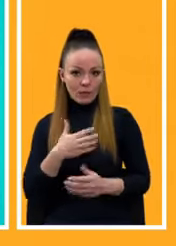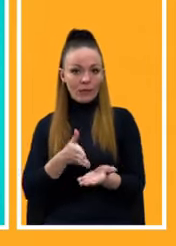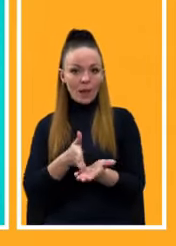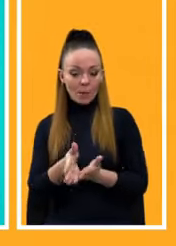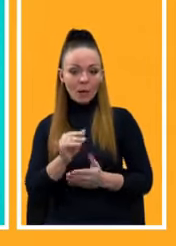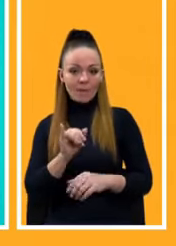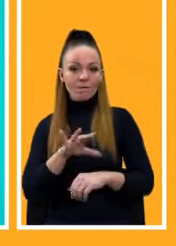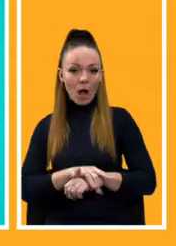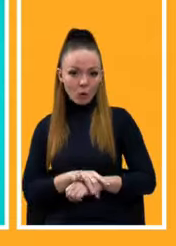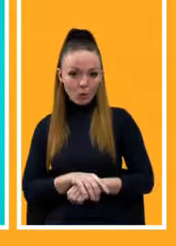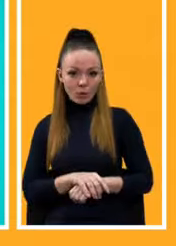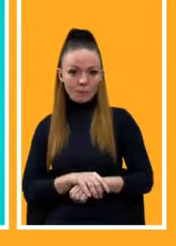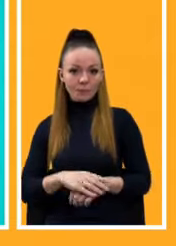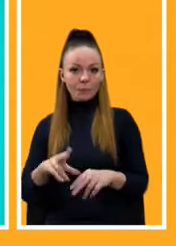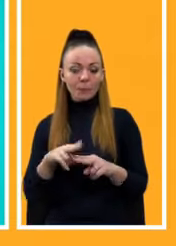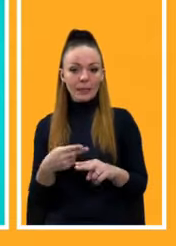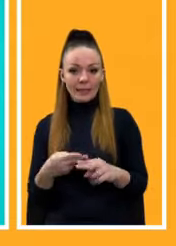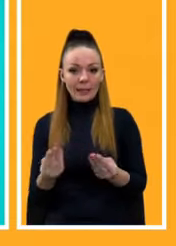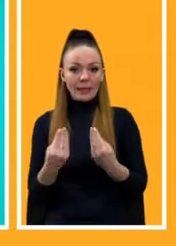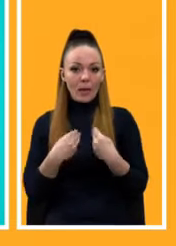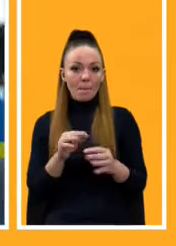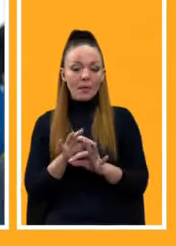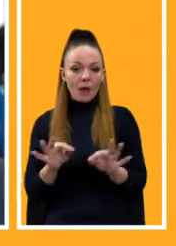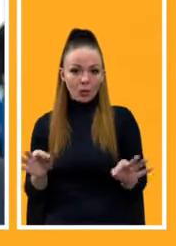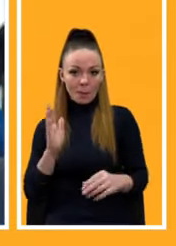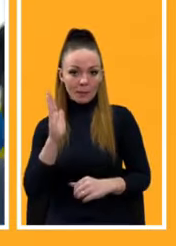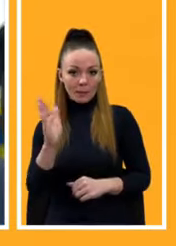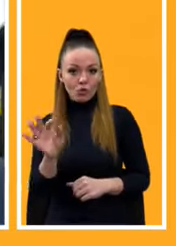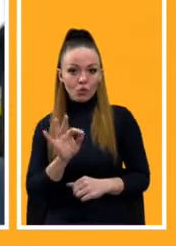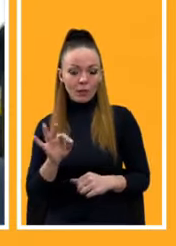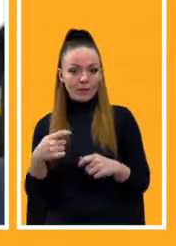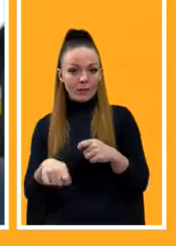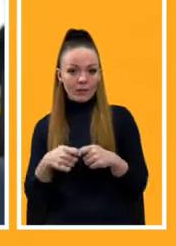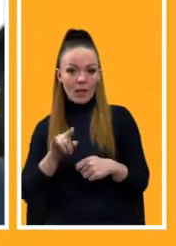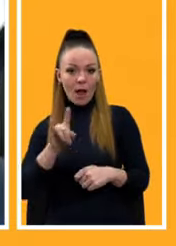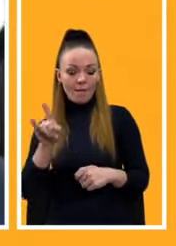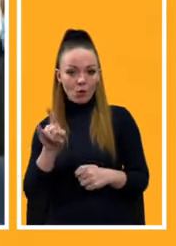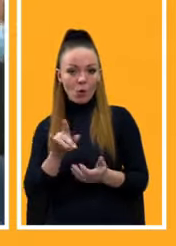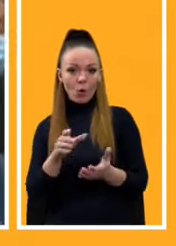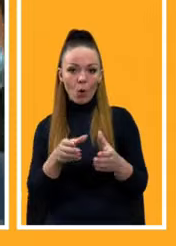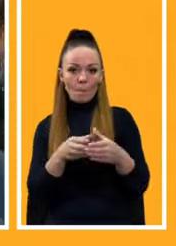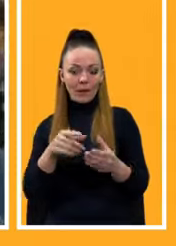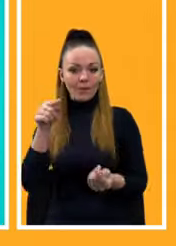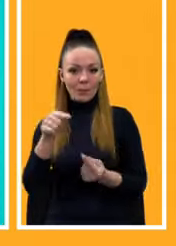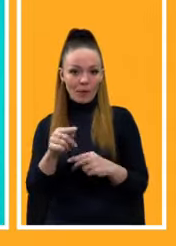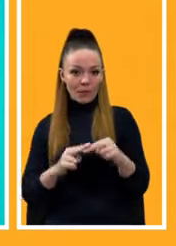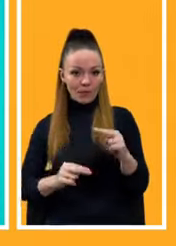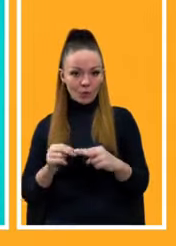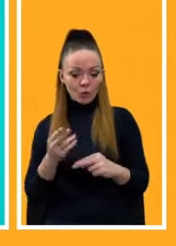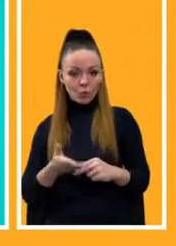і фактор. Це дає прекрасну перспективу щодо інвестицій авіакомпаній у відповідну інфраструктуру. Це